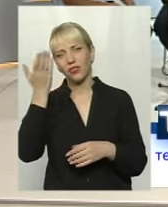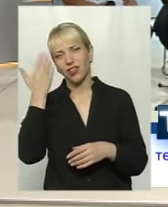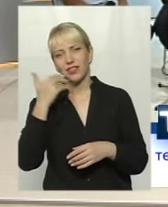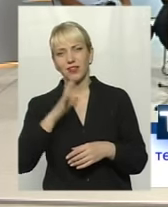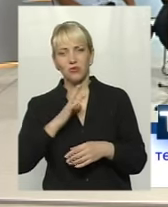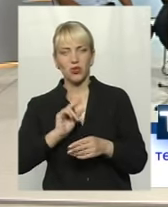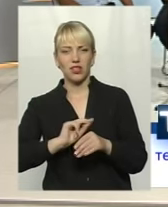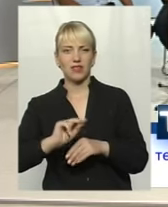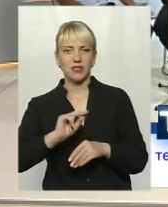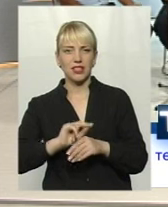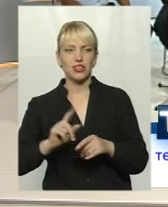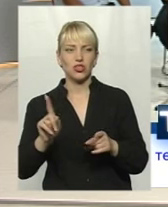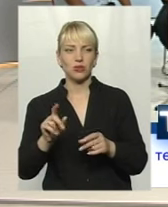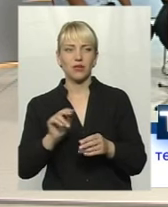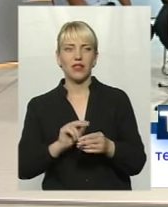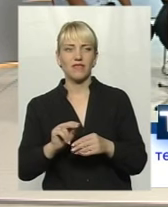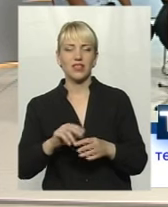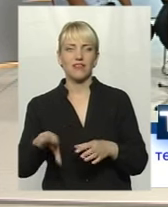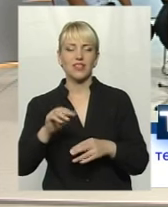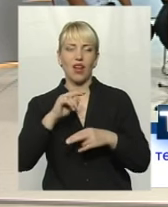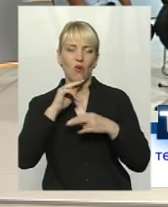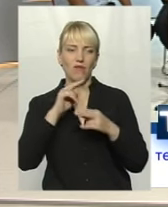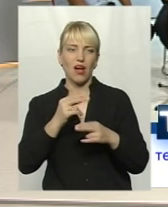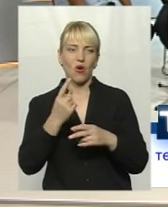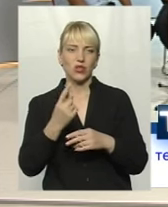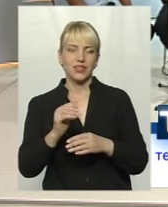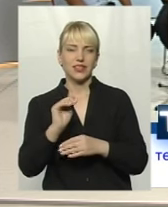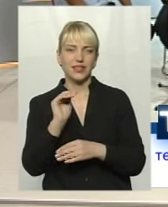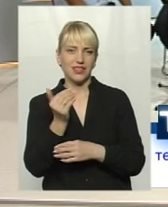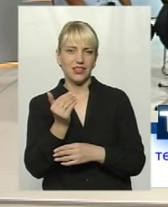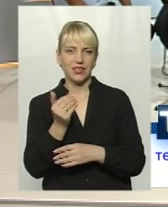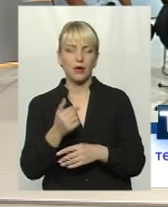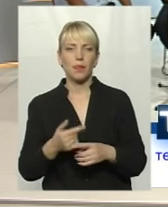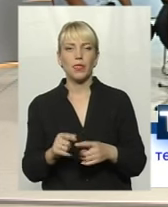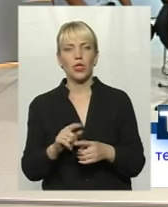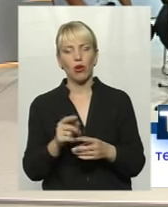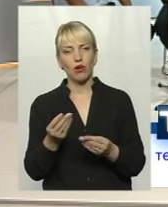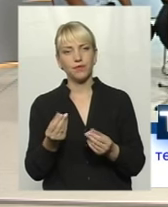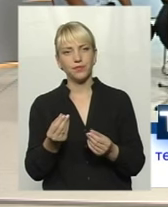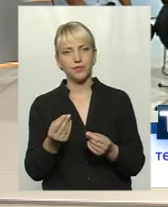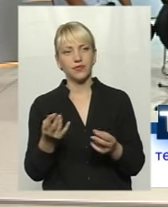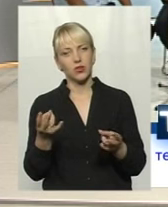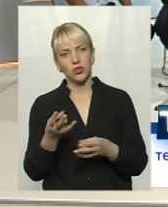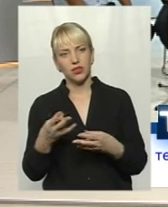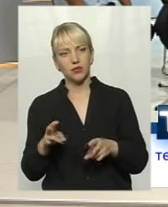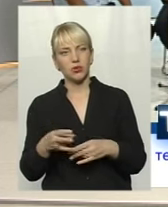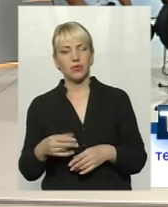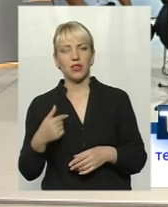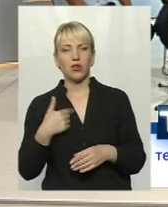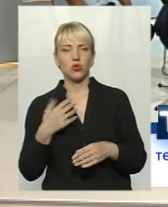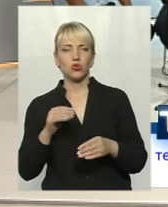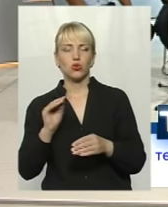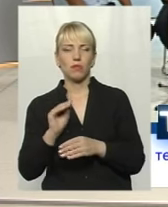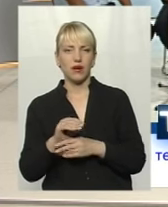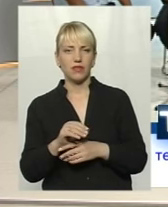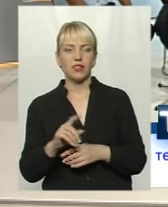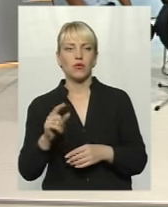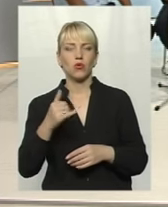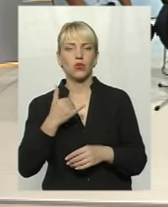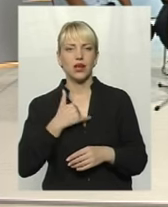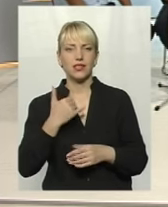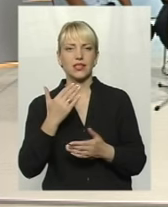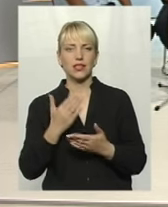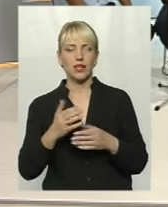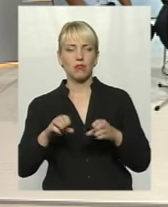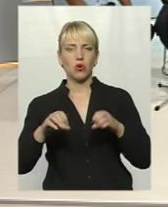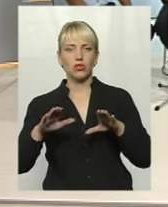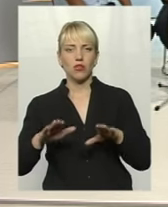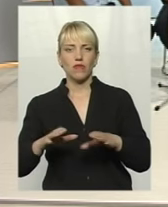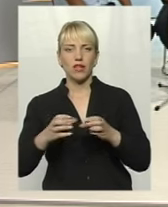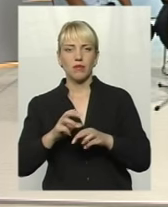кваліфорно